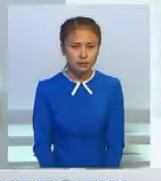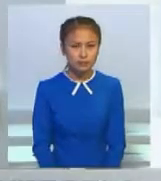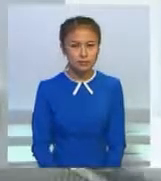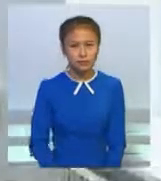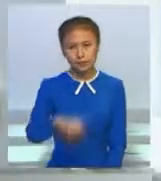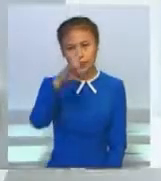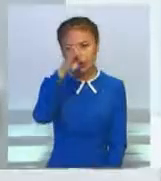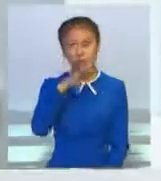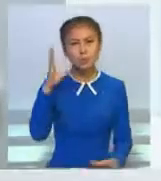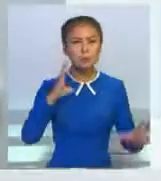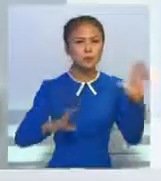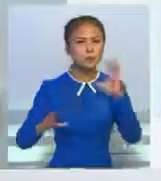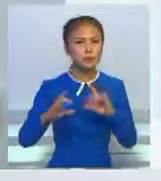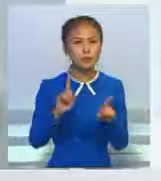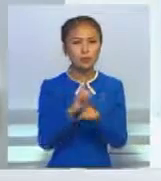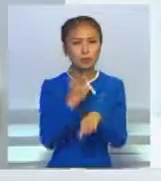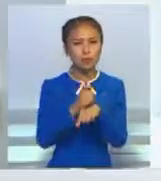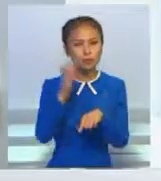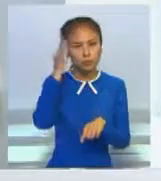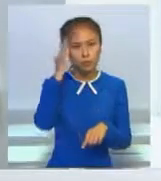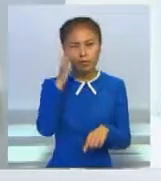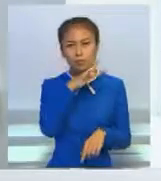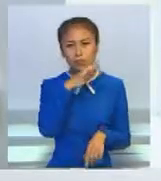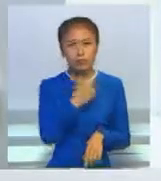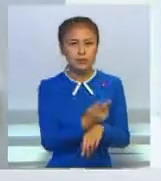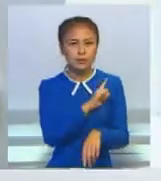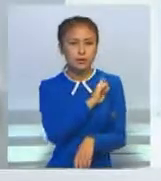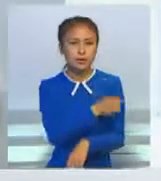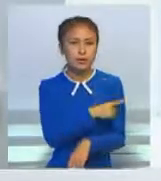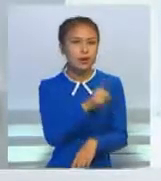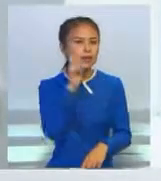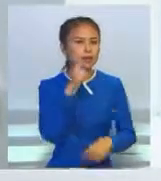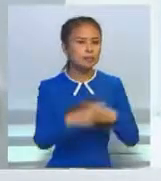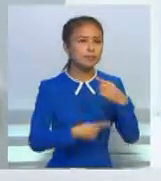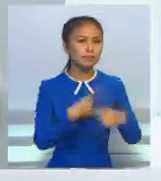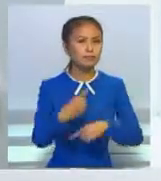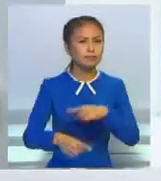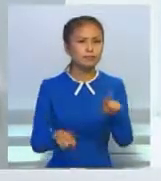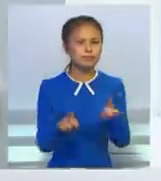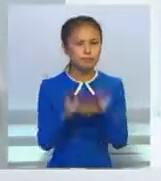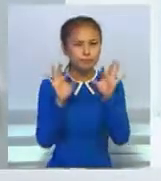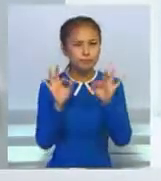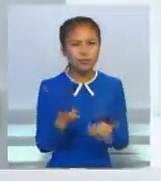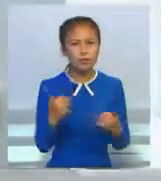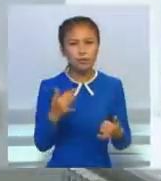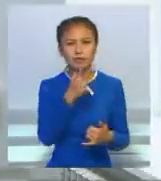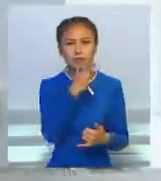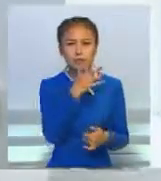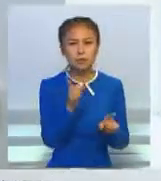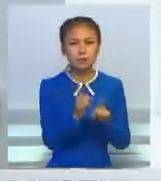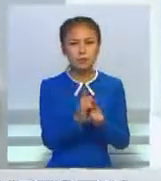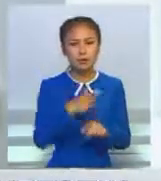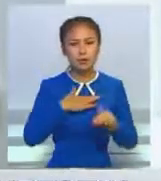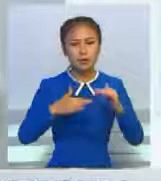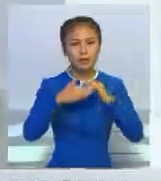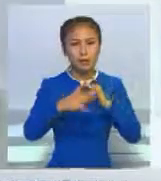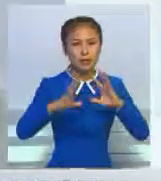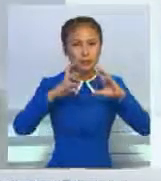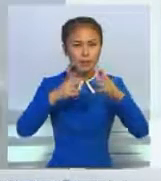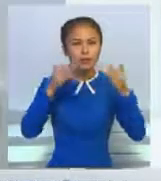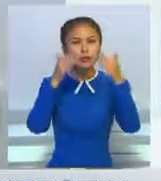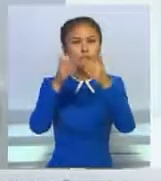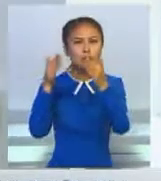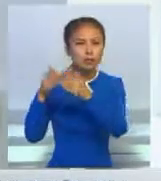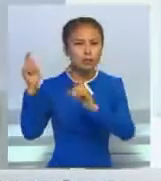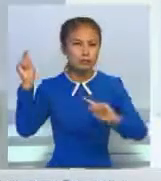Қазақстандық студенттердің әлі өте өте жоғары. Біздің университет сол жастарды көшбашылыққа болуды көздейді. Бүгінде тіліктеріміз елімізді ғанамес әлемнік түкпір